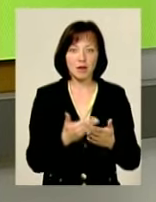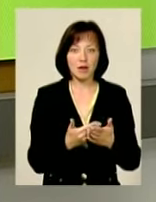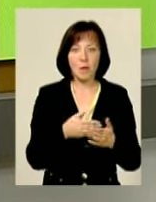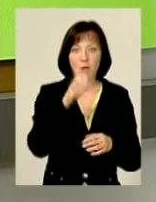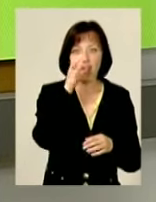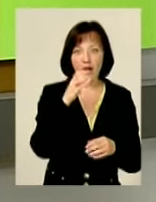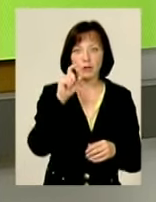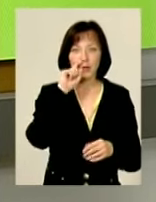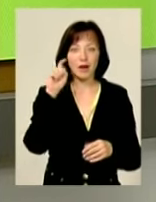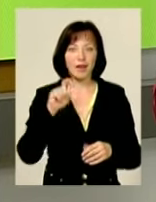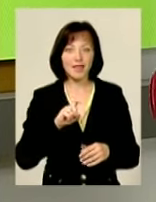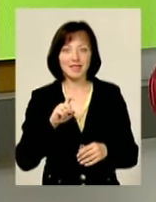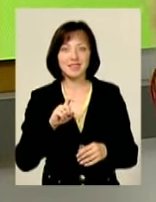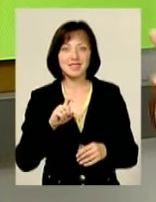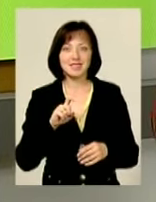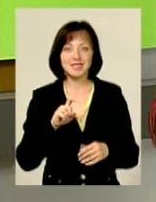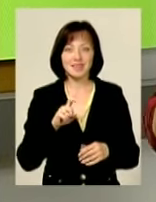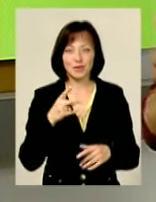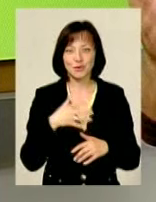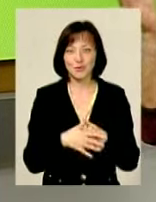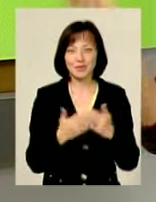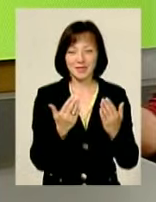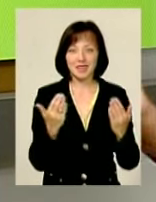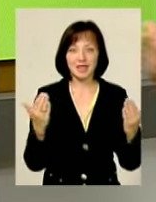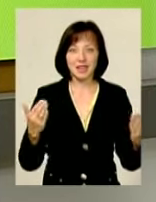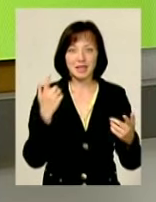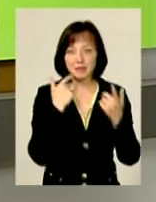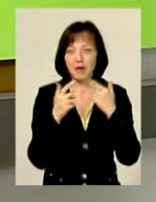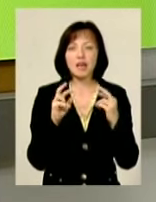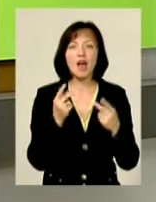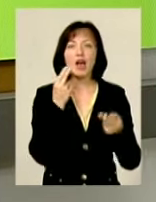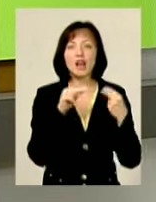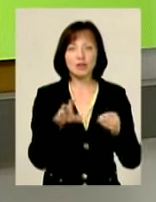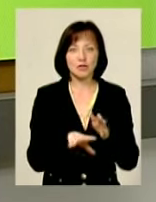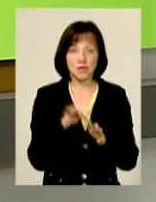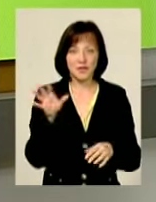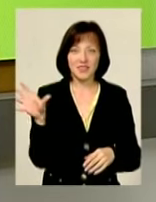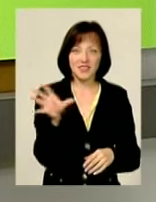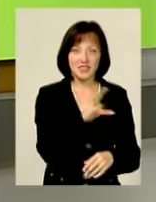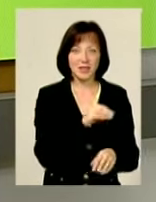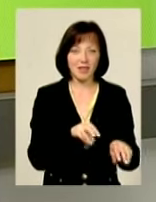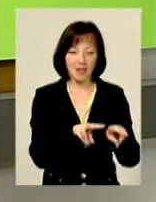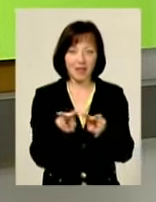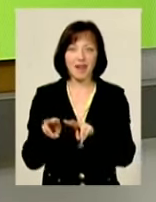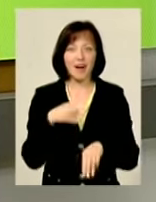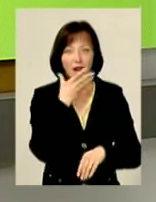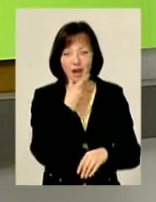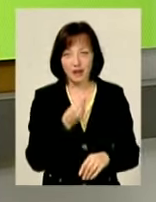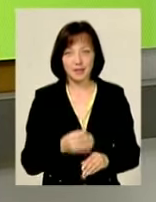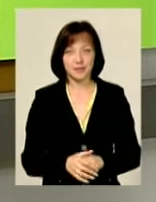українець, іспанець. Ну як от кращу вибрати, коли вони всі гарні?